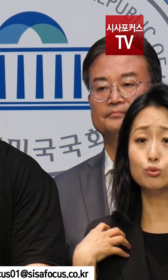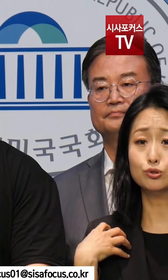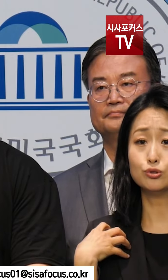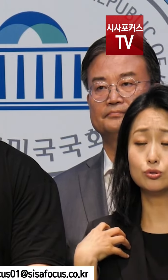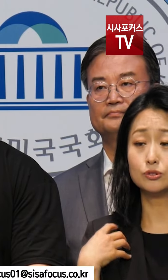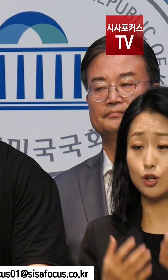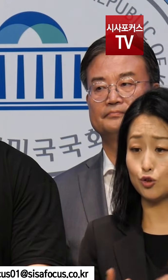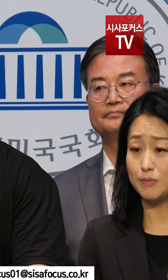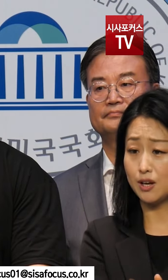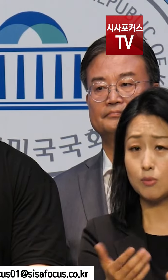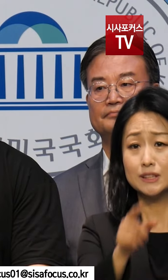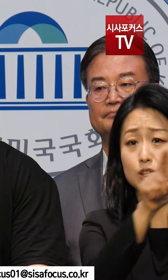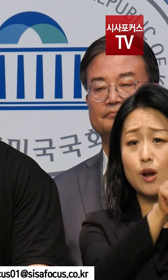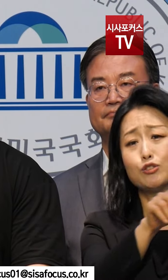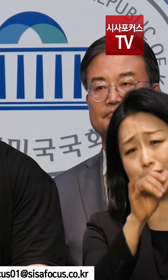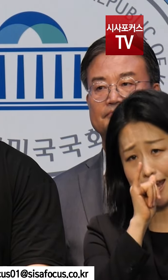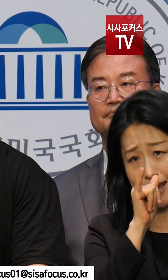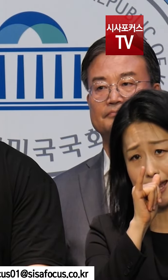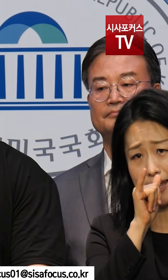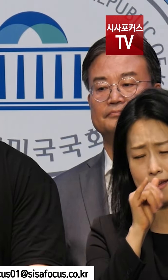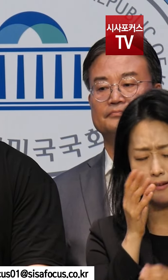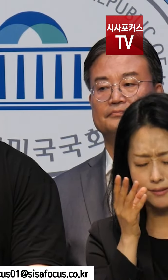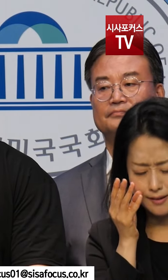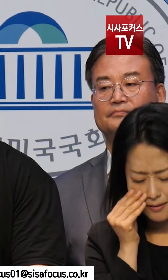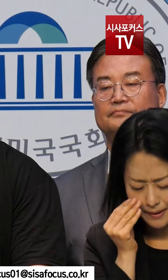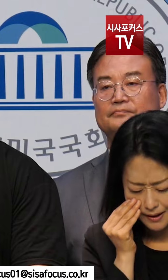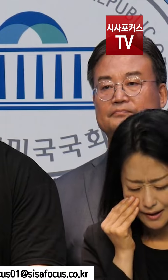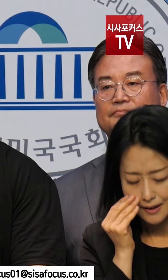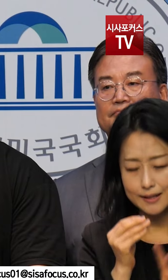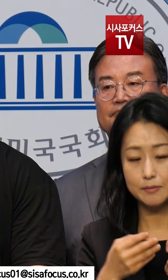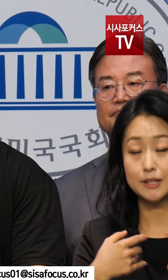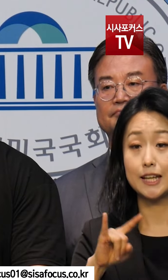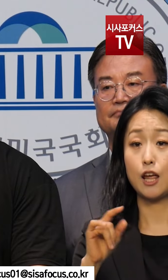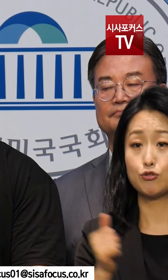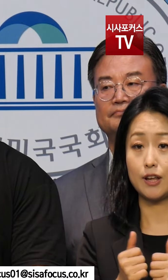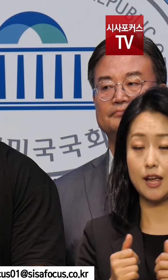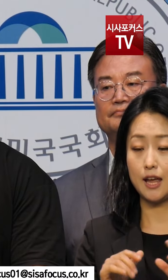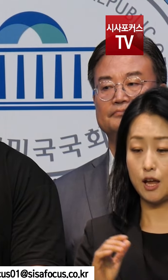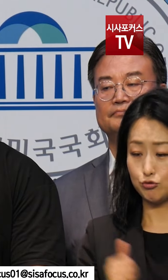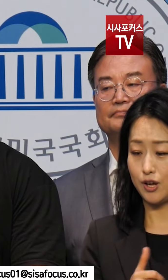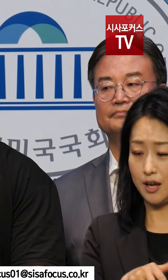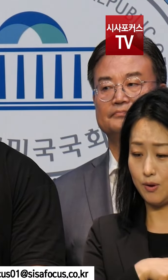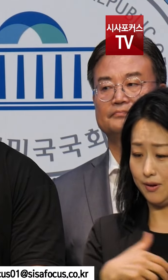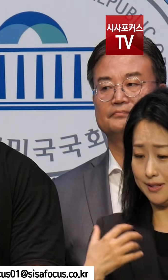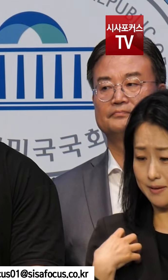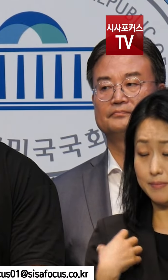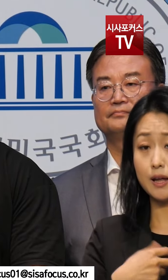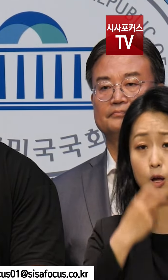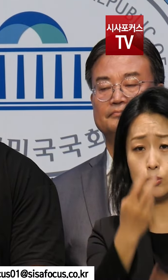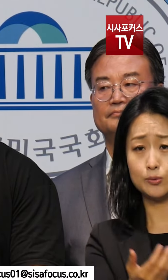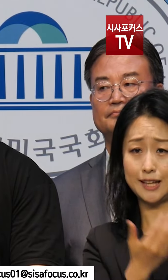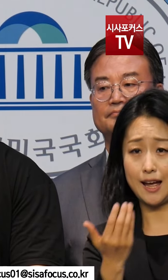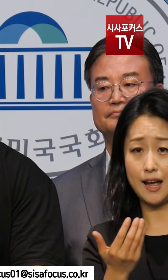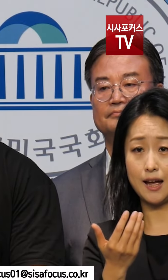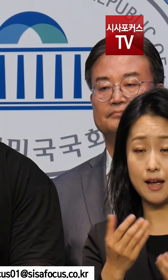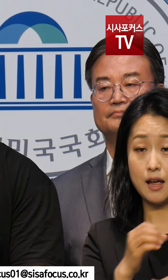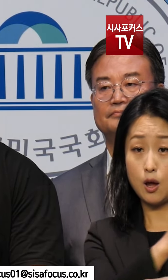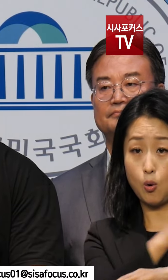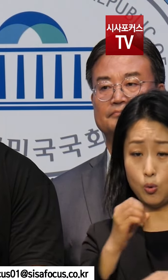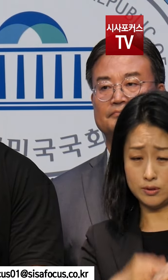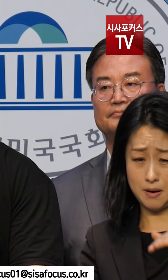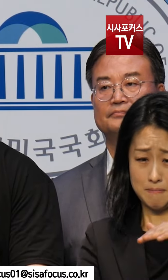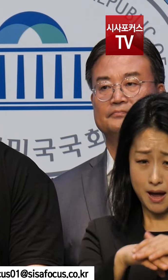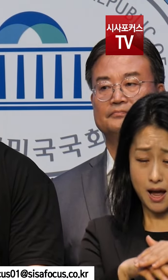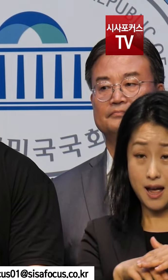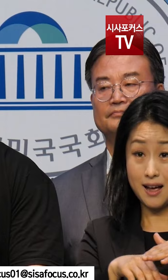국민들이 신뢰할 수 있도록 22대 국회에서 국정조사를 통하여 오송 지하차도 참사의 진상을 철저히